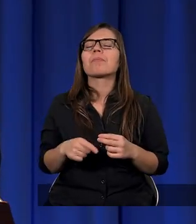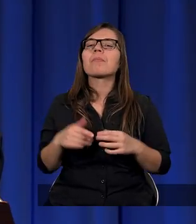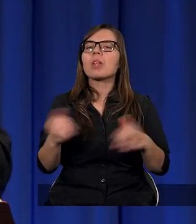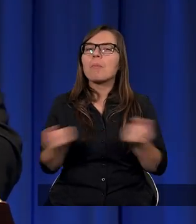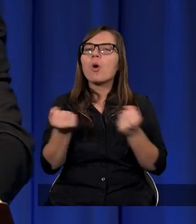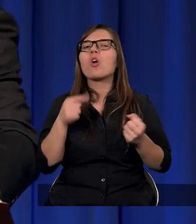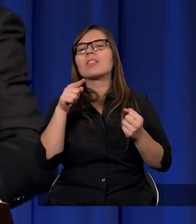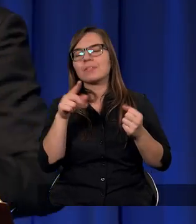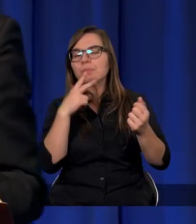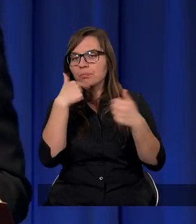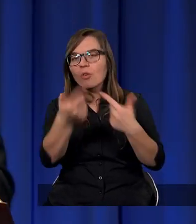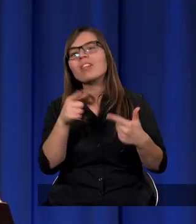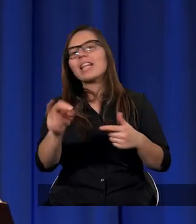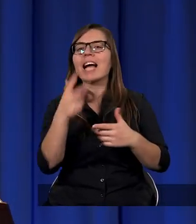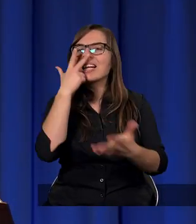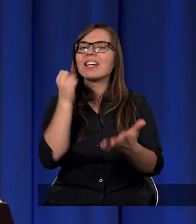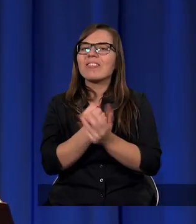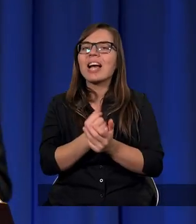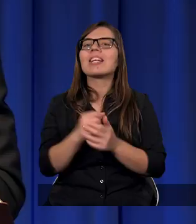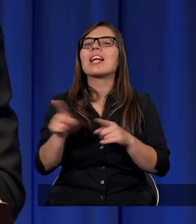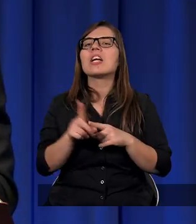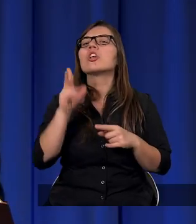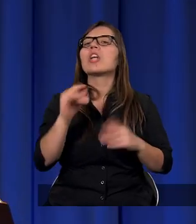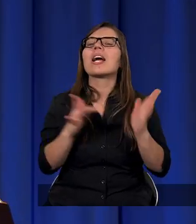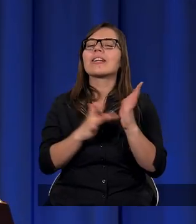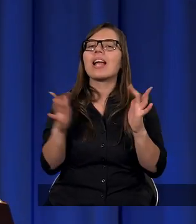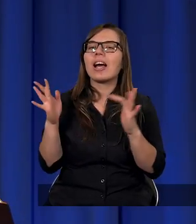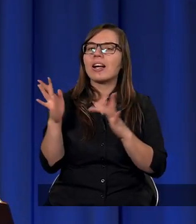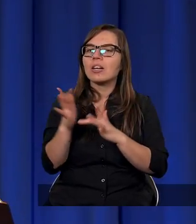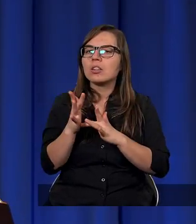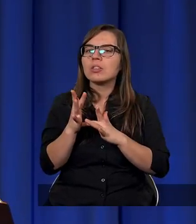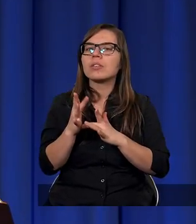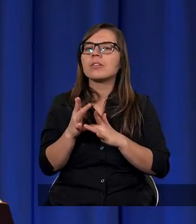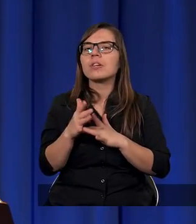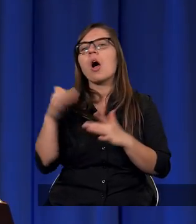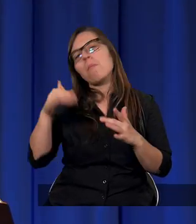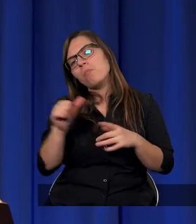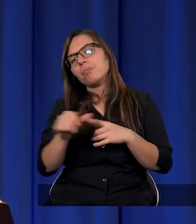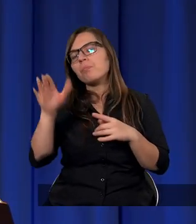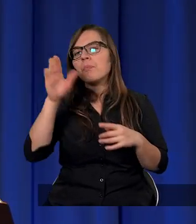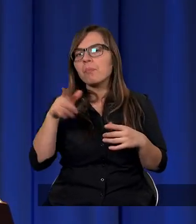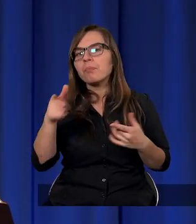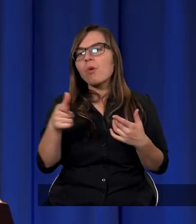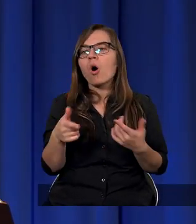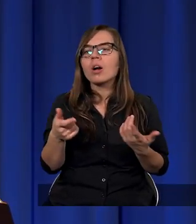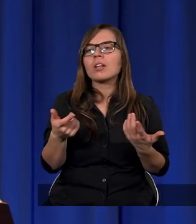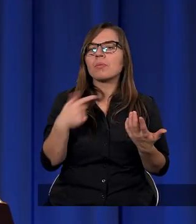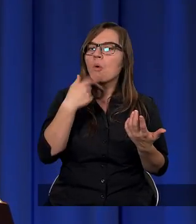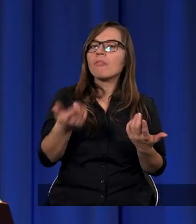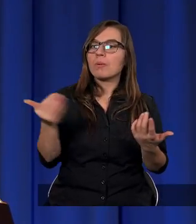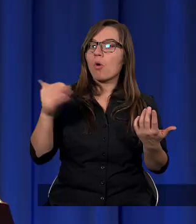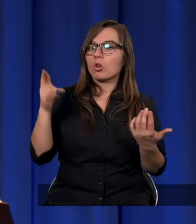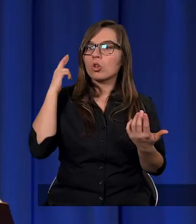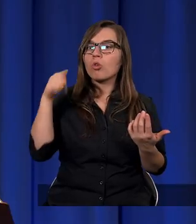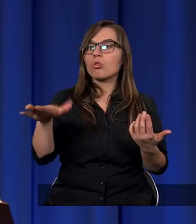spotkałem się z takim twierdzeniem też, że Jezus, owszem, może jest tam Bogiem, można go